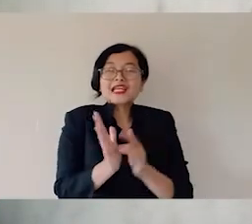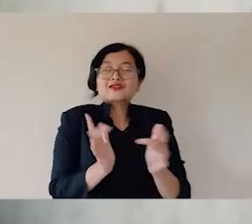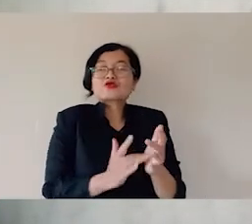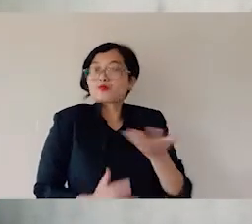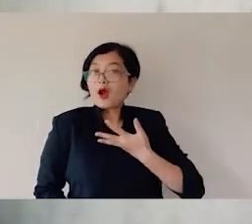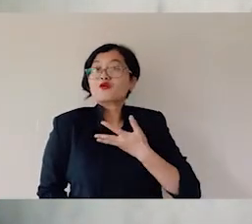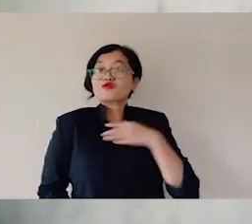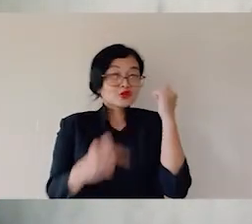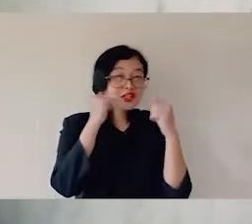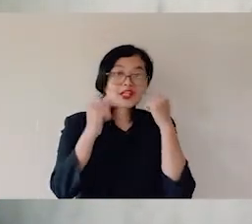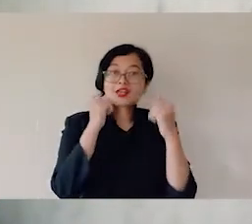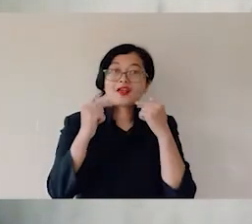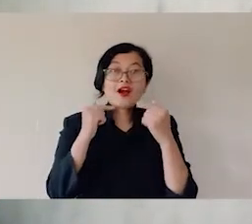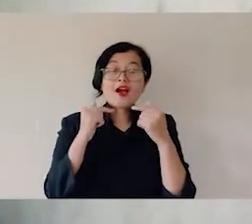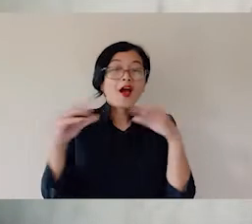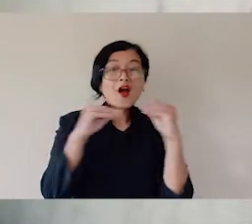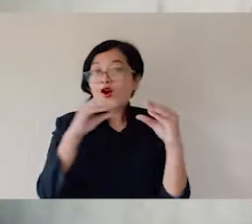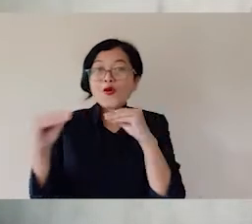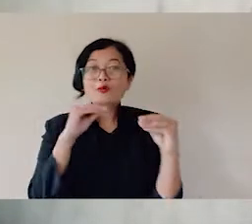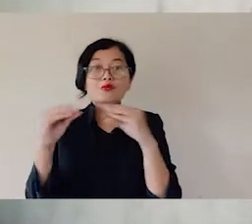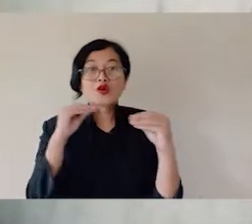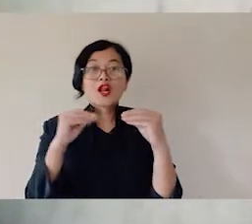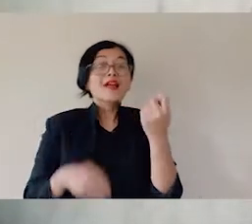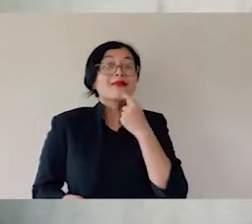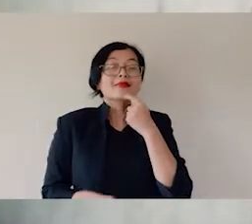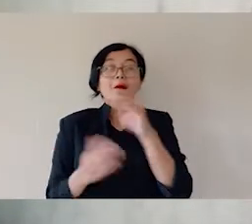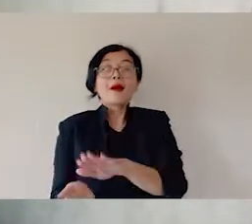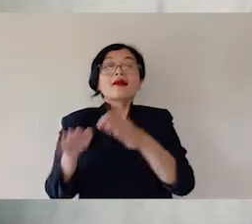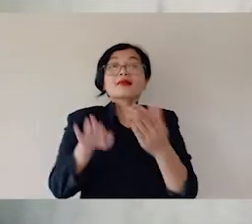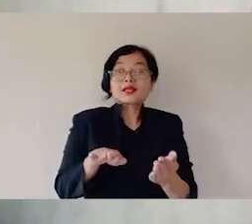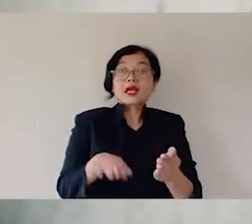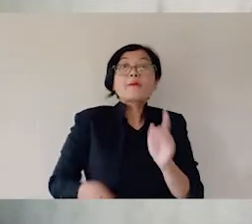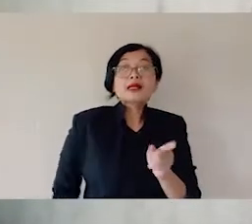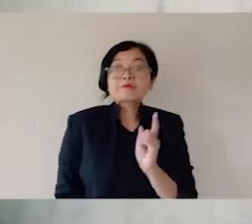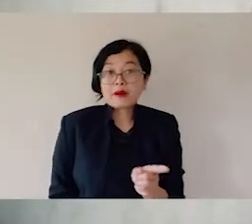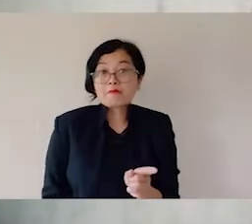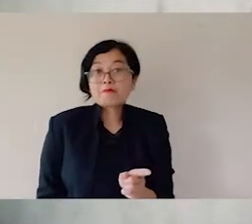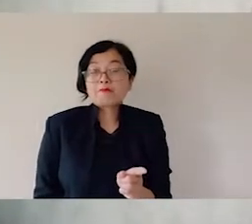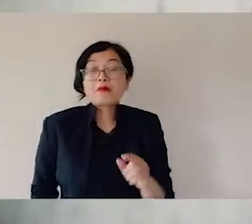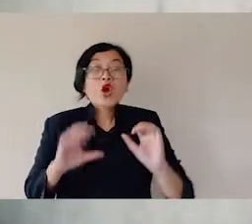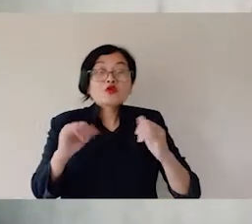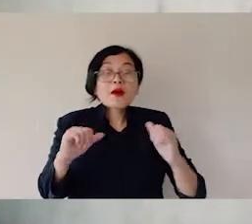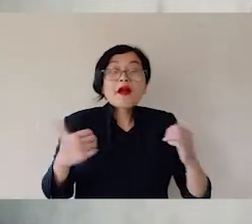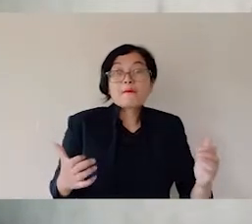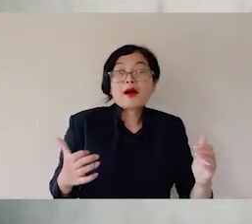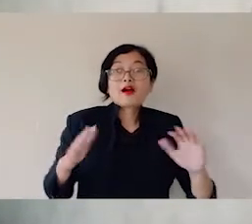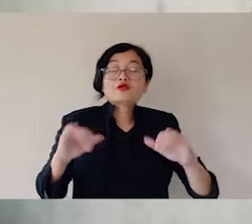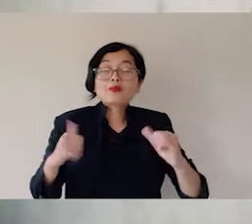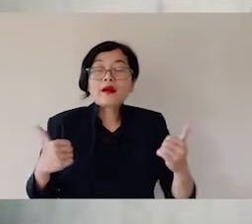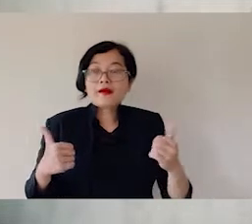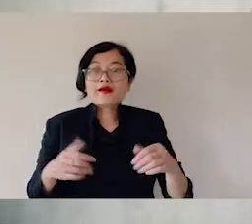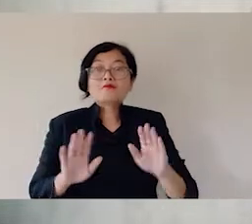Yesus dengan sengaja mendiskusikannya dengan para murid agar mereka siap menghadapi kematian dirinya dan juga